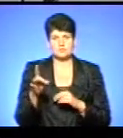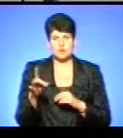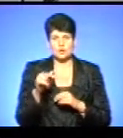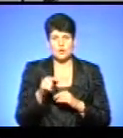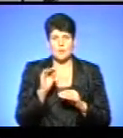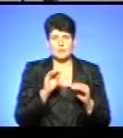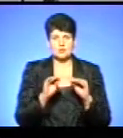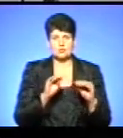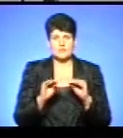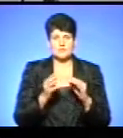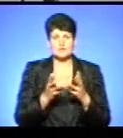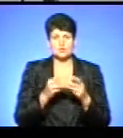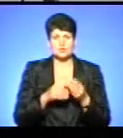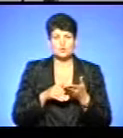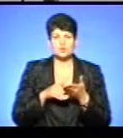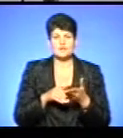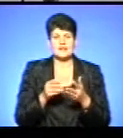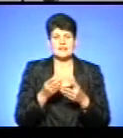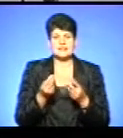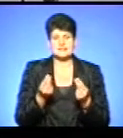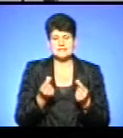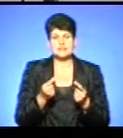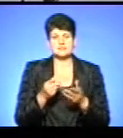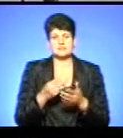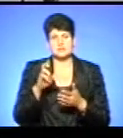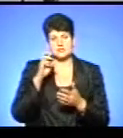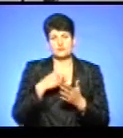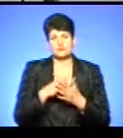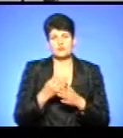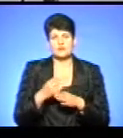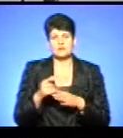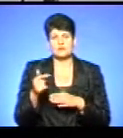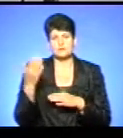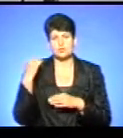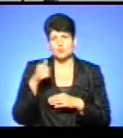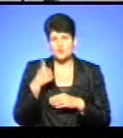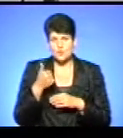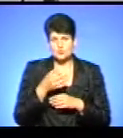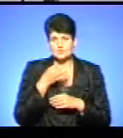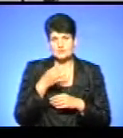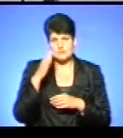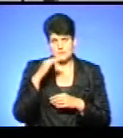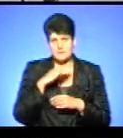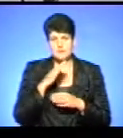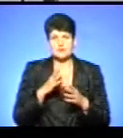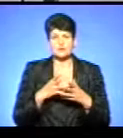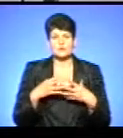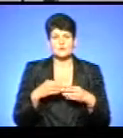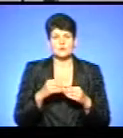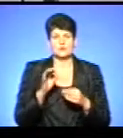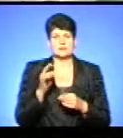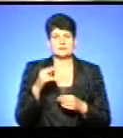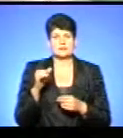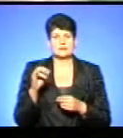Його облаштували за рахунок субвенції з державного бюджету, яку виділили у грудні минулого року, повідомив батько сім'ї Олег Данилюк.